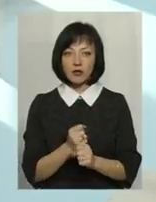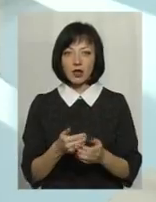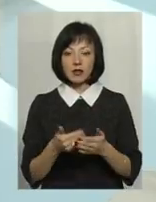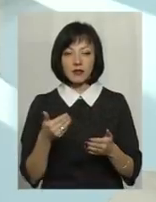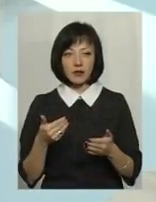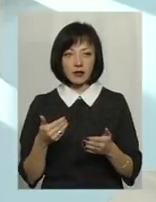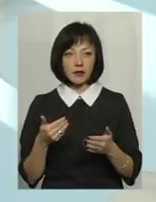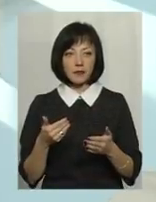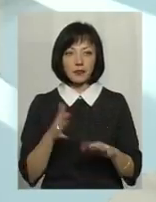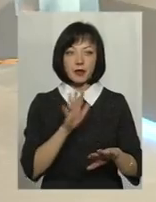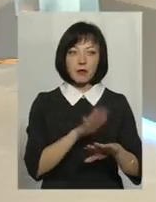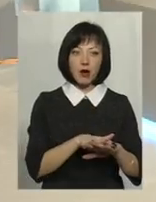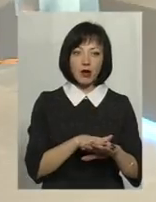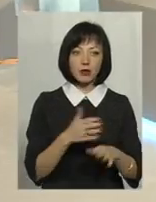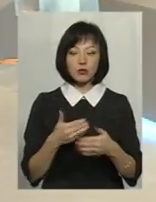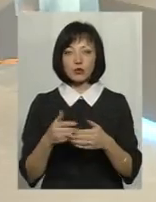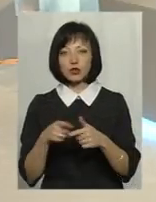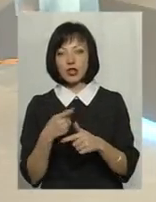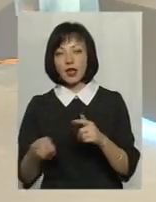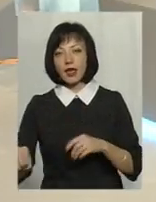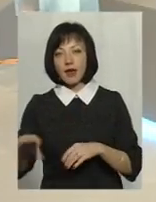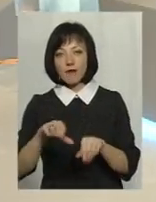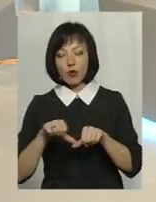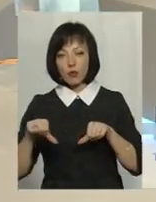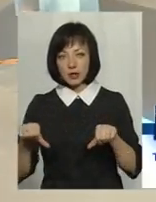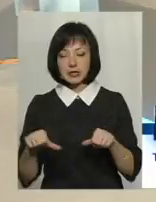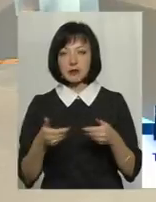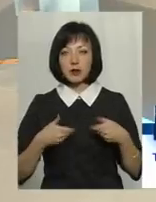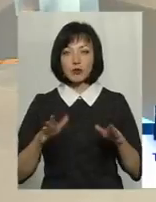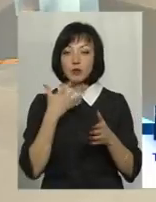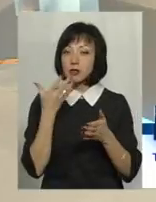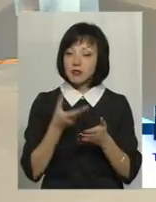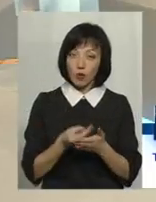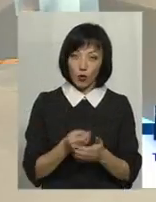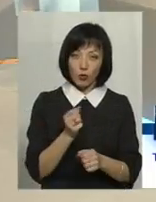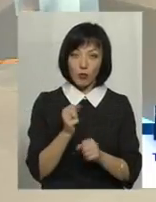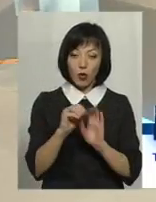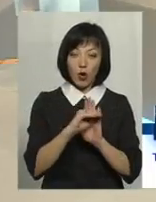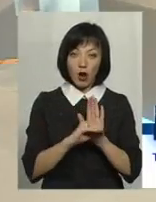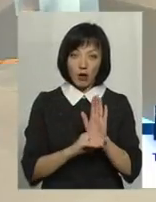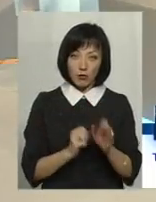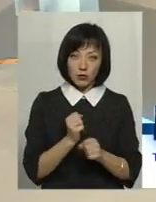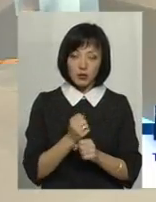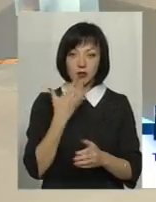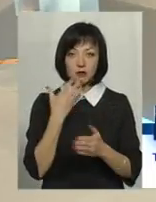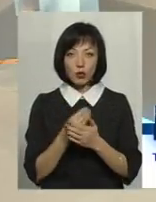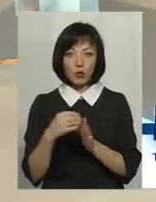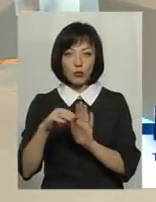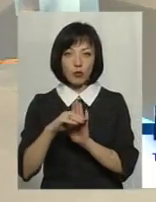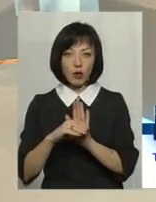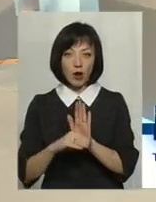банку чи від Єврокомісії. Тобто ми будемо свою програму відпрацьовувати і свою програму